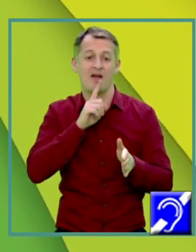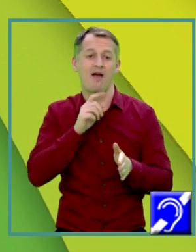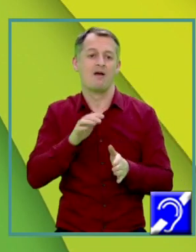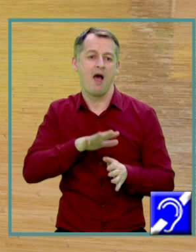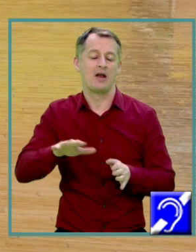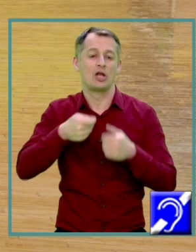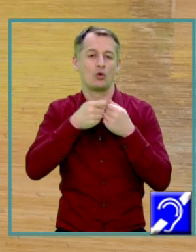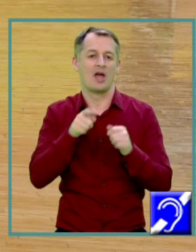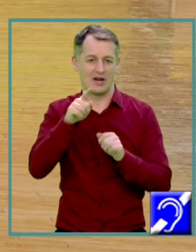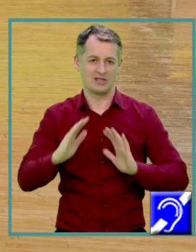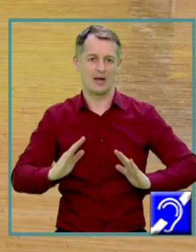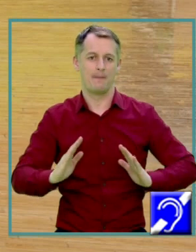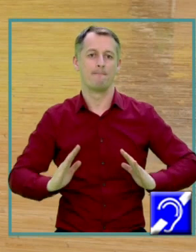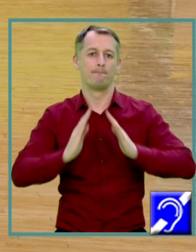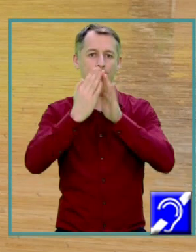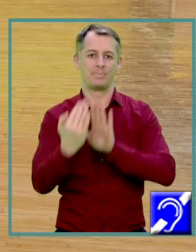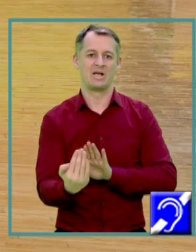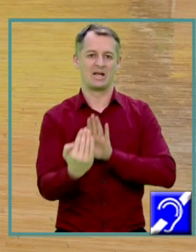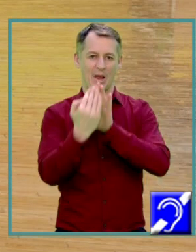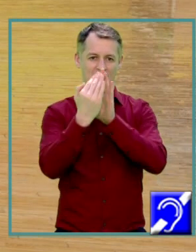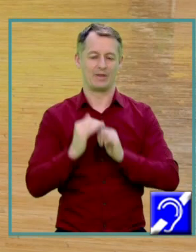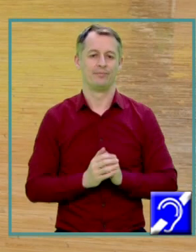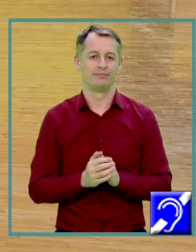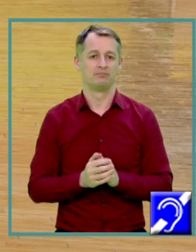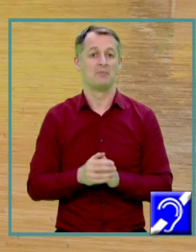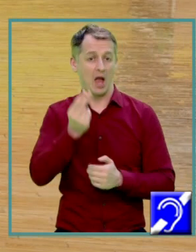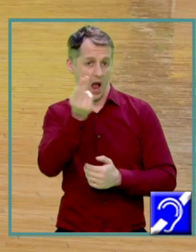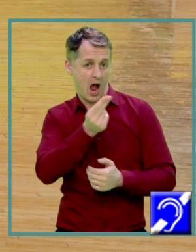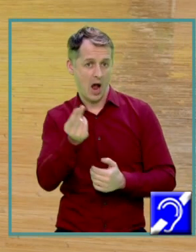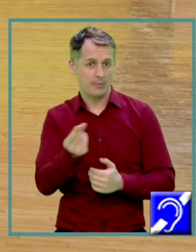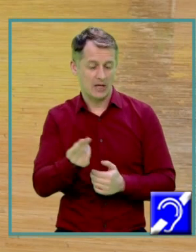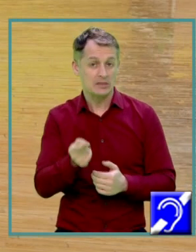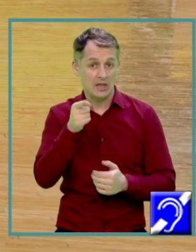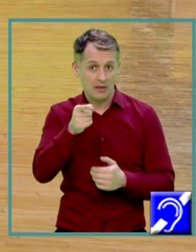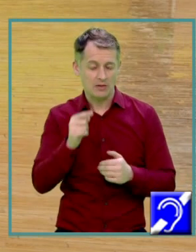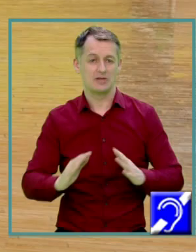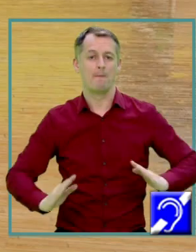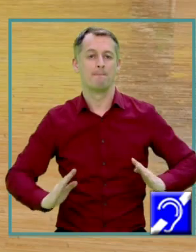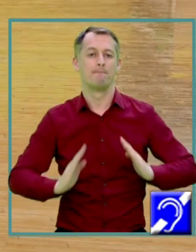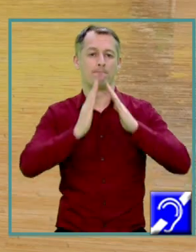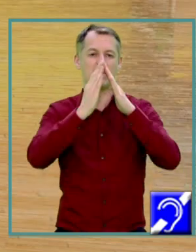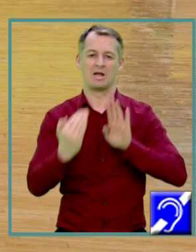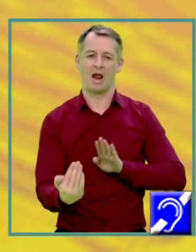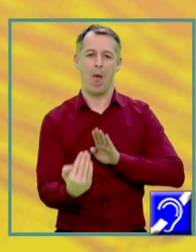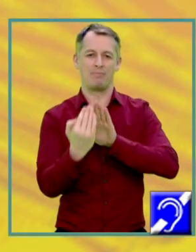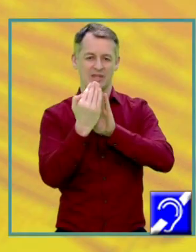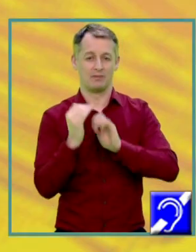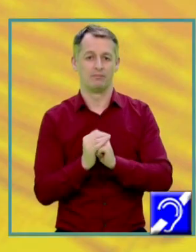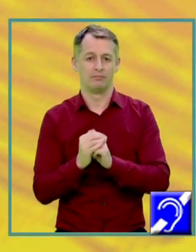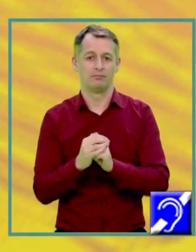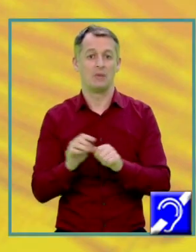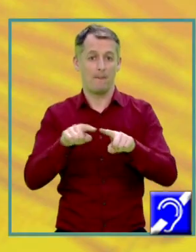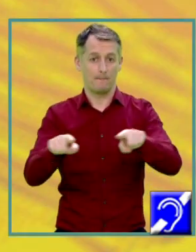piramidei. Am desenat piramida patrulateră regulată pentru că noi astăzi numai acest lucru îl vom recapitula.